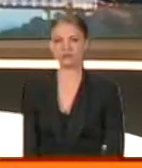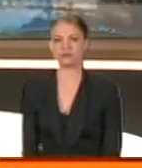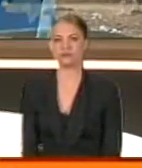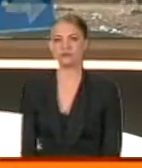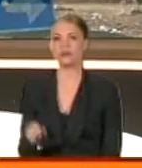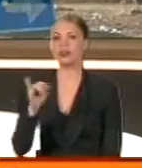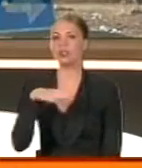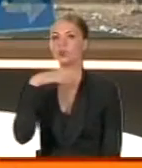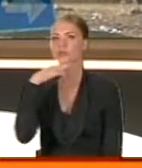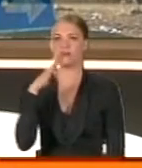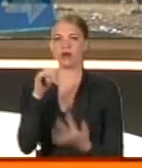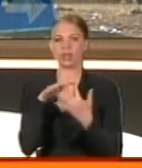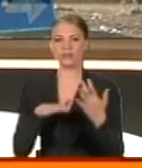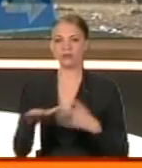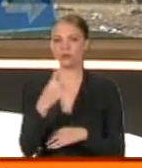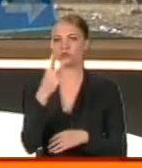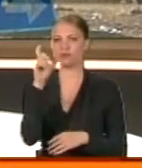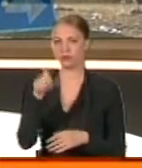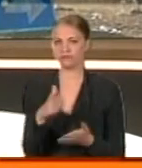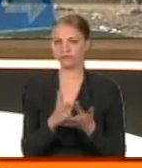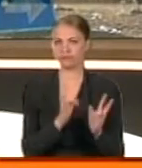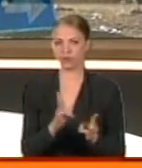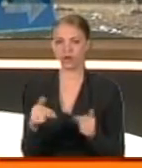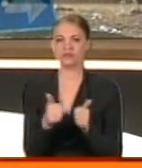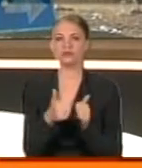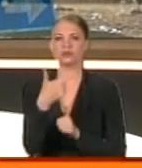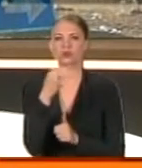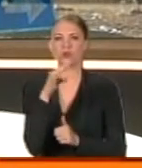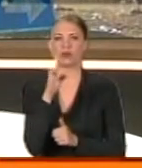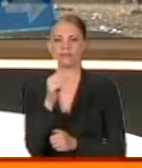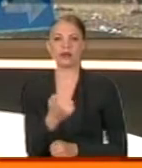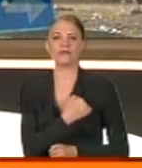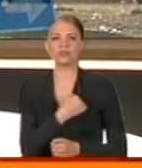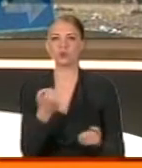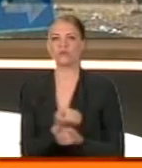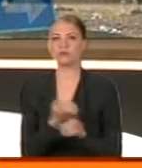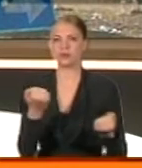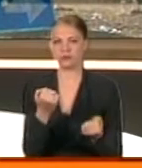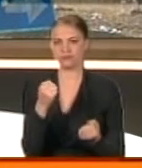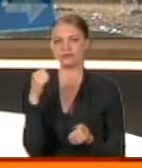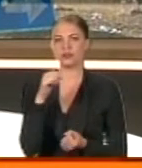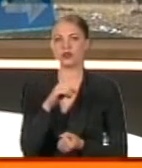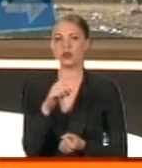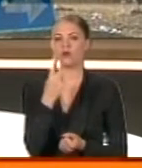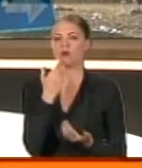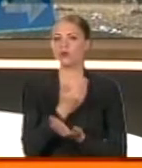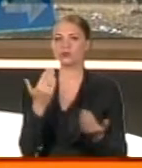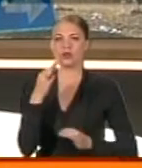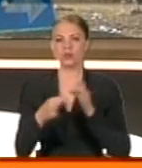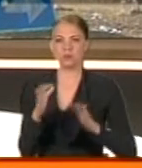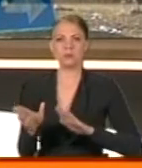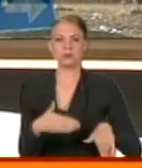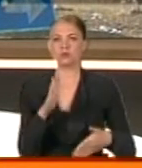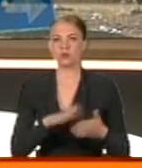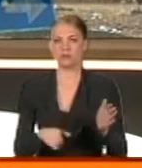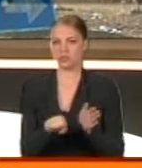І увага на фронт. Двоє воїків зазнали поранені неподалік Горлівки. Військові підірвались на вибухівці. Остання доба минула